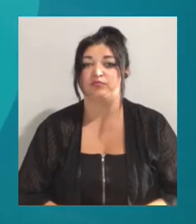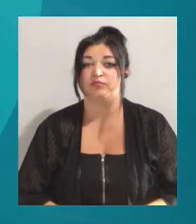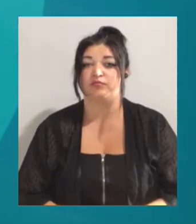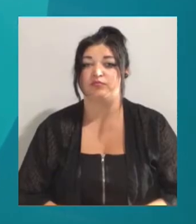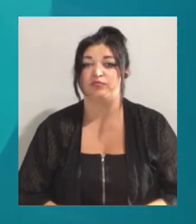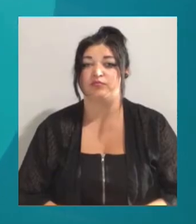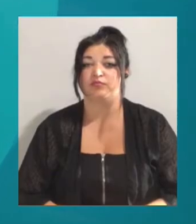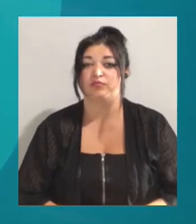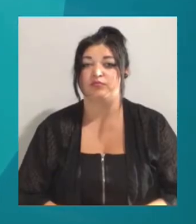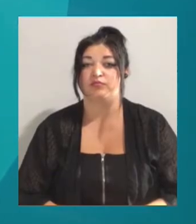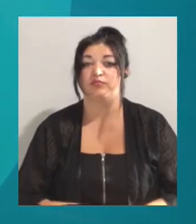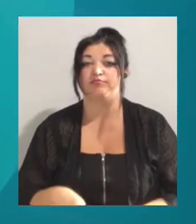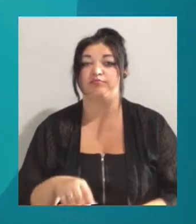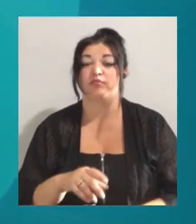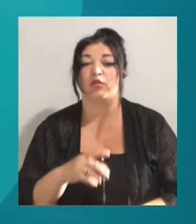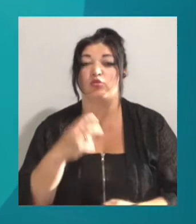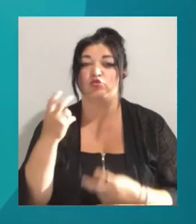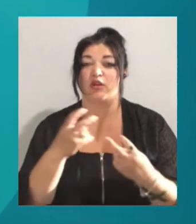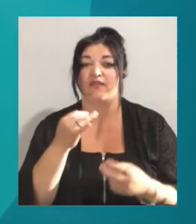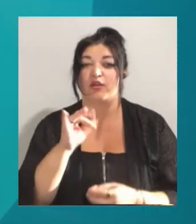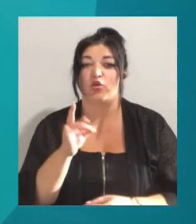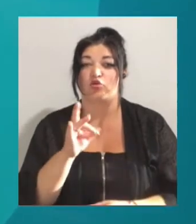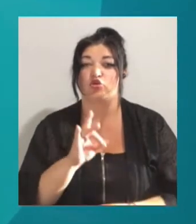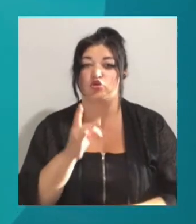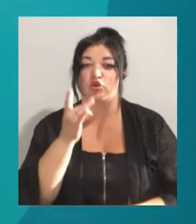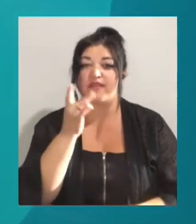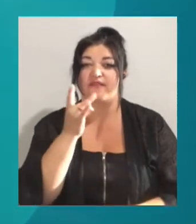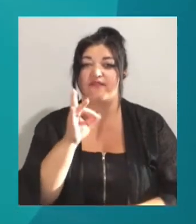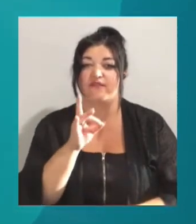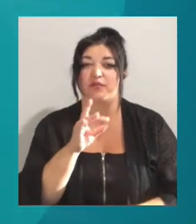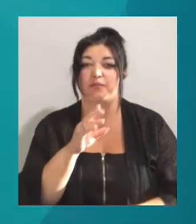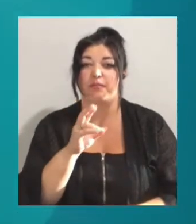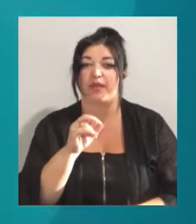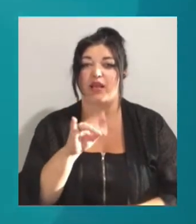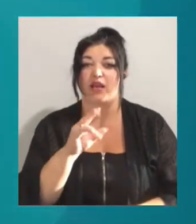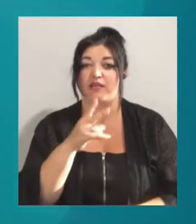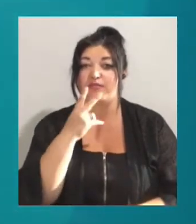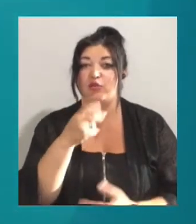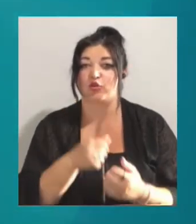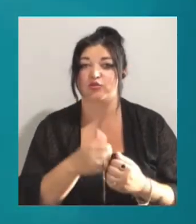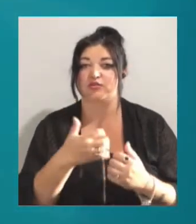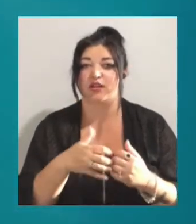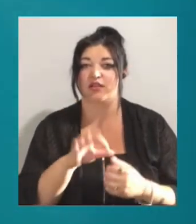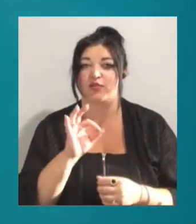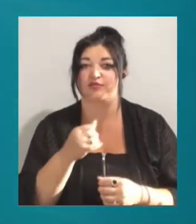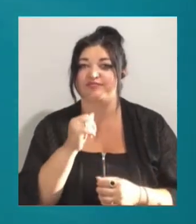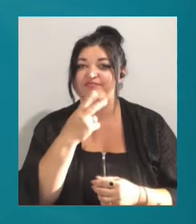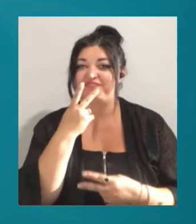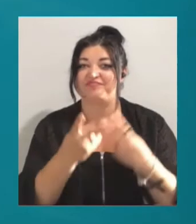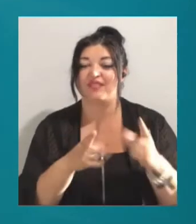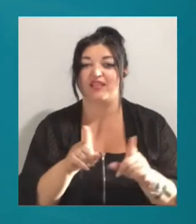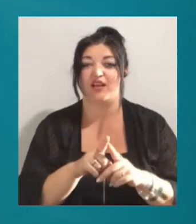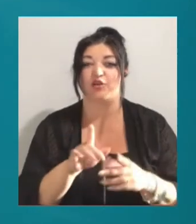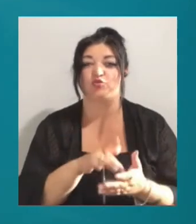Побачити кучерявих та рожевих пеліканів на Одещині можна буде до середини осені. Таке журналістам Суспільного розповіла